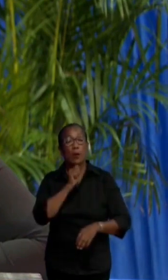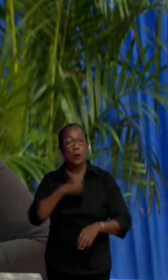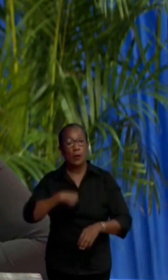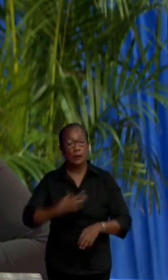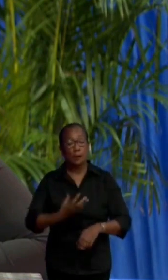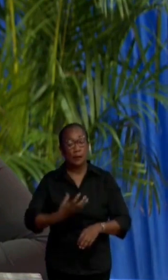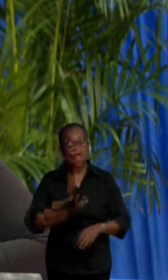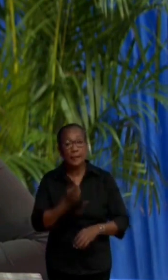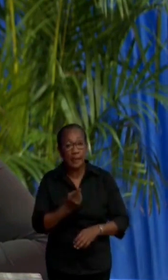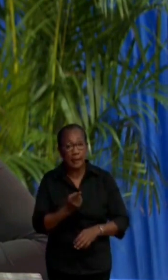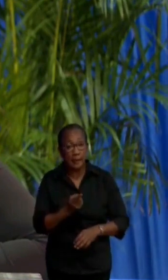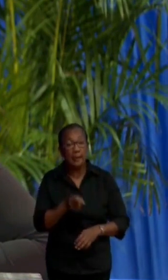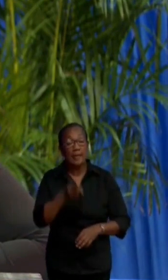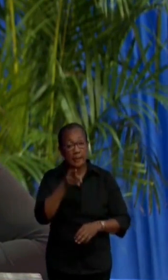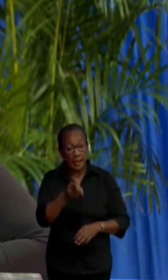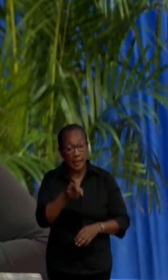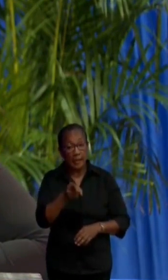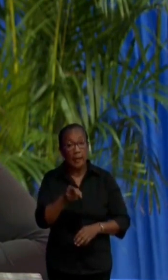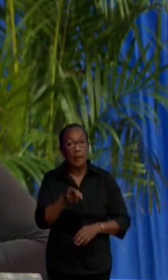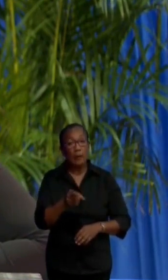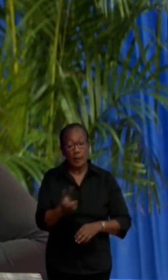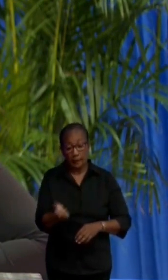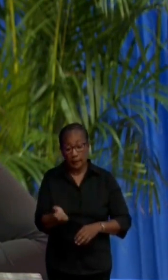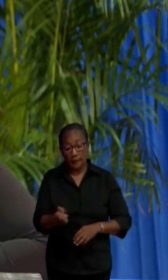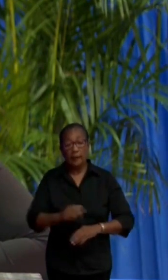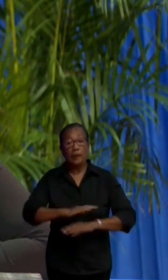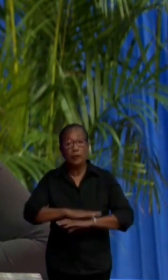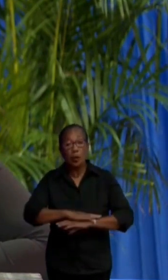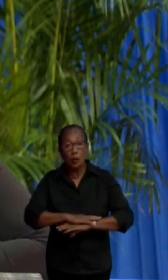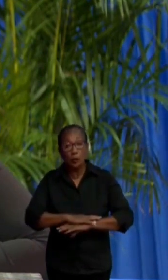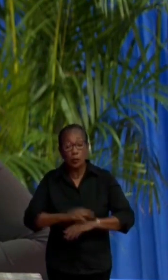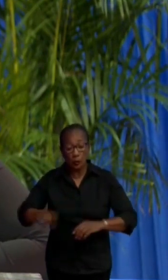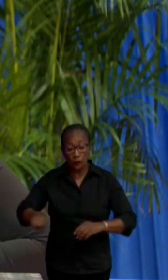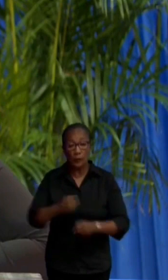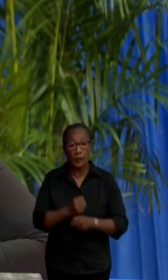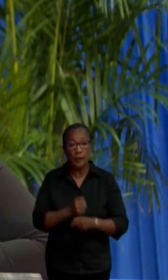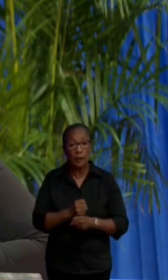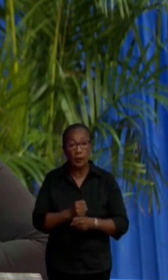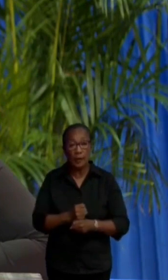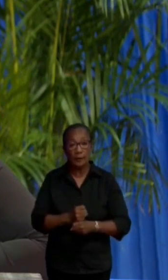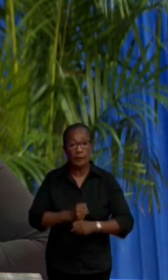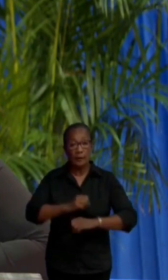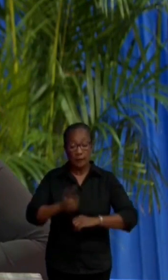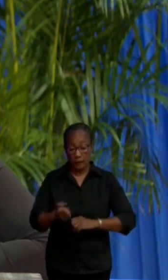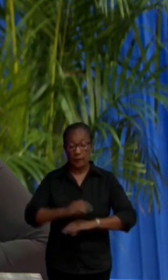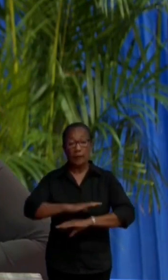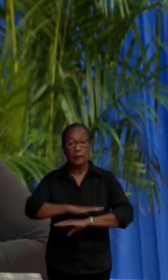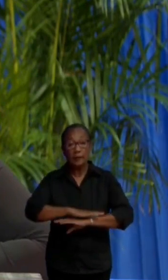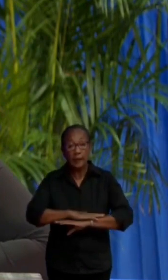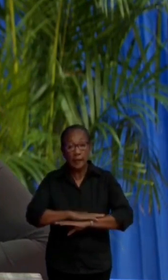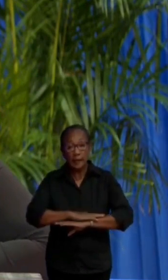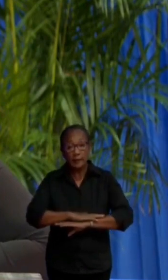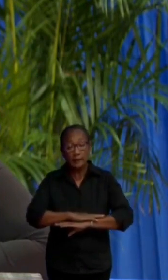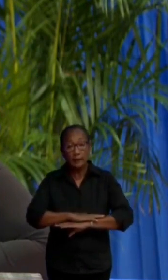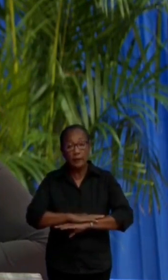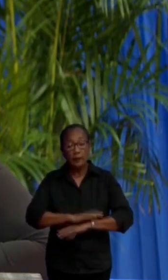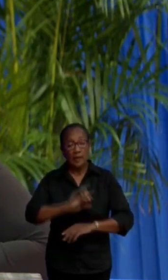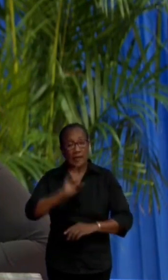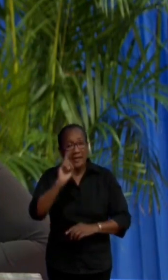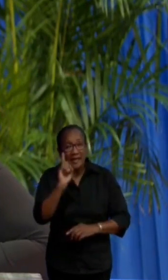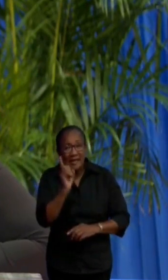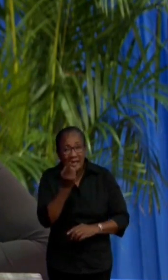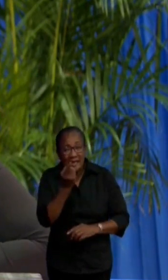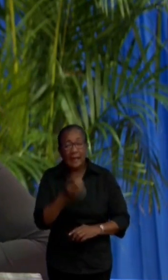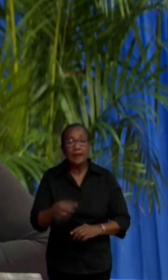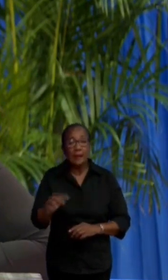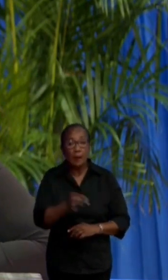als u crash-houders bent of u bent een medewerker van een crash of een peuterschool, de enige